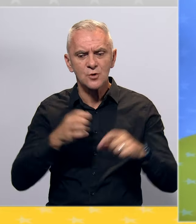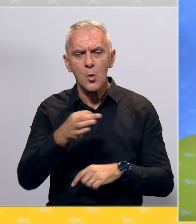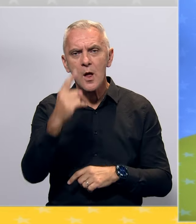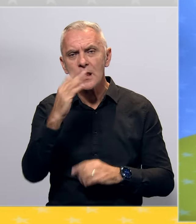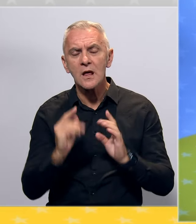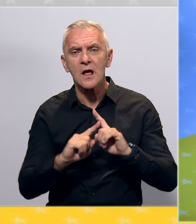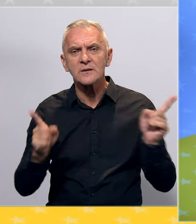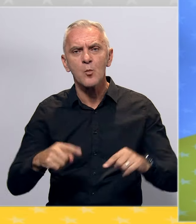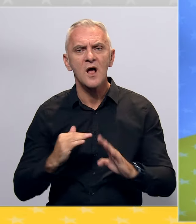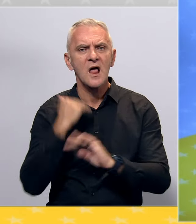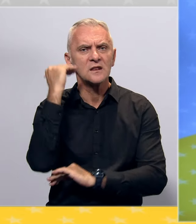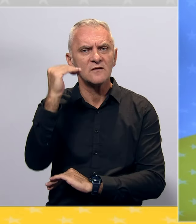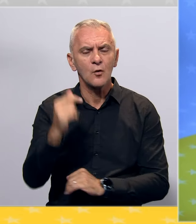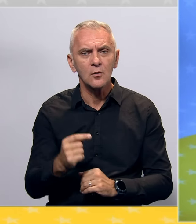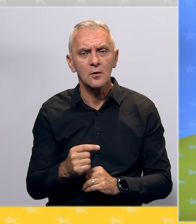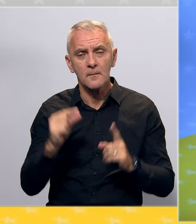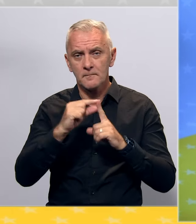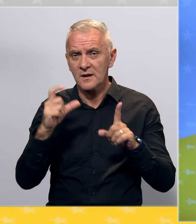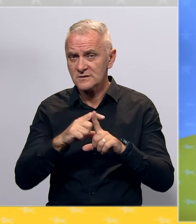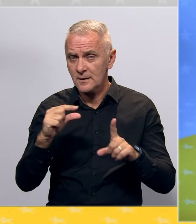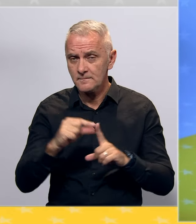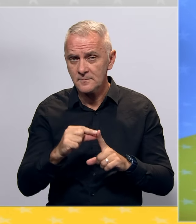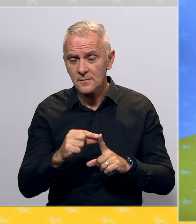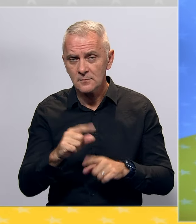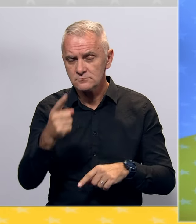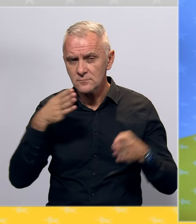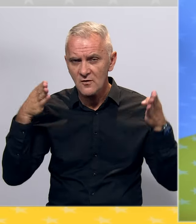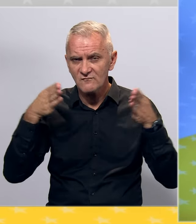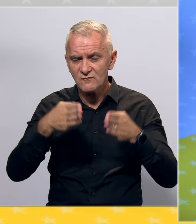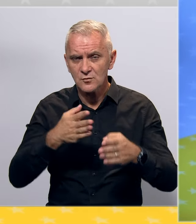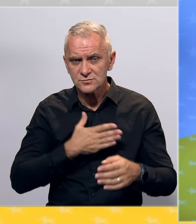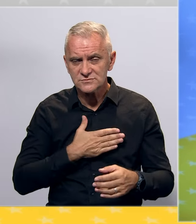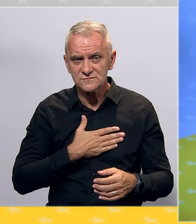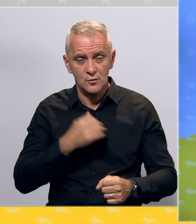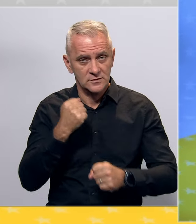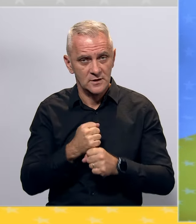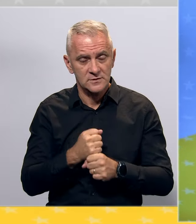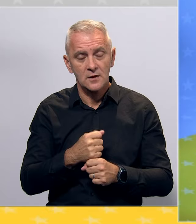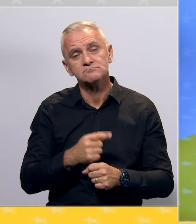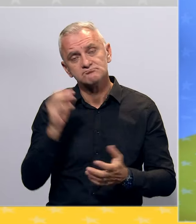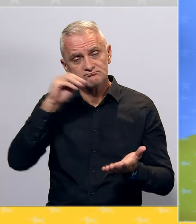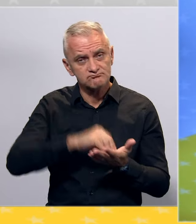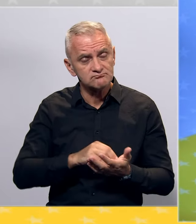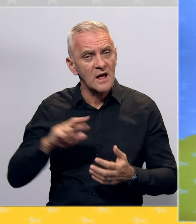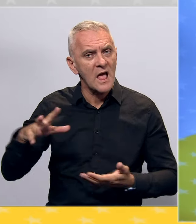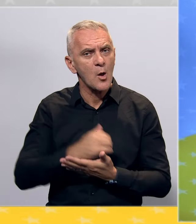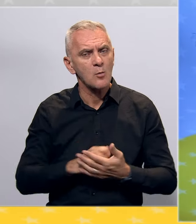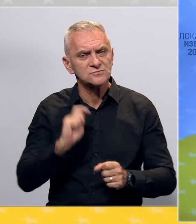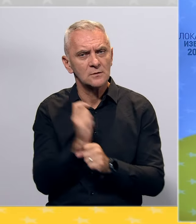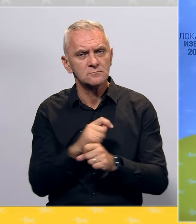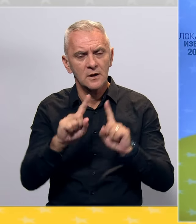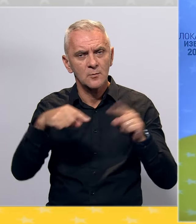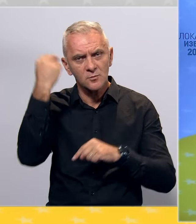republičkom nivou. Partija demokratskog progresa u fokus svog djelovanja stavlja ekonomsku obnovu Republike Srpske, što